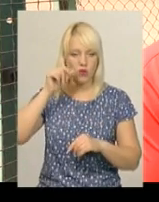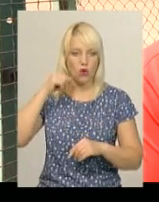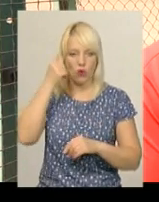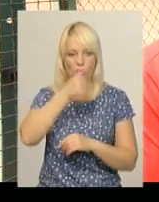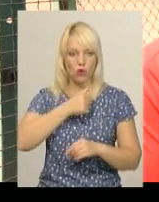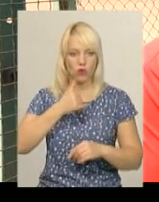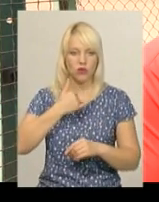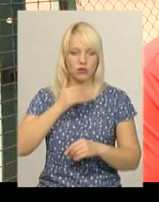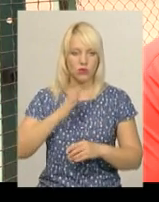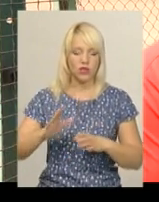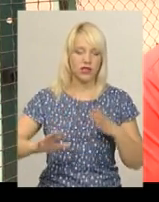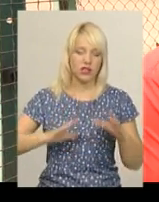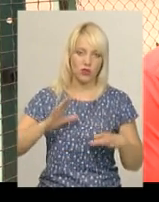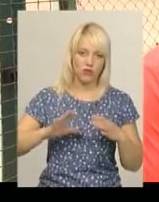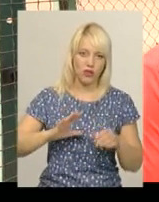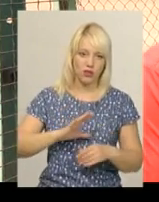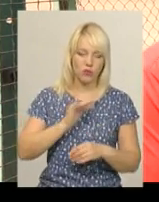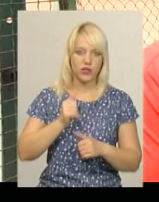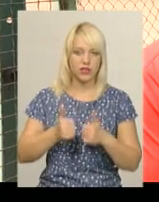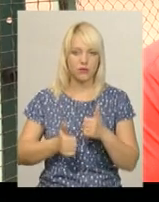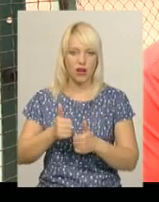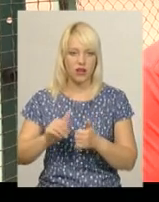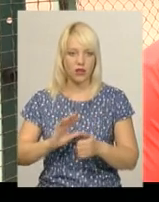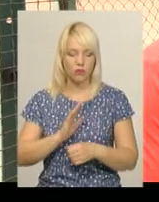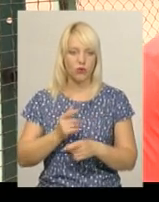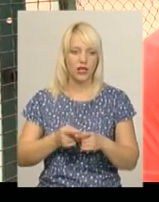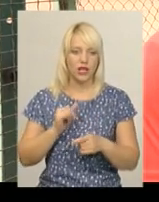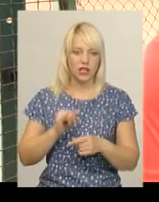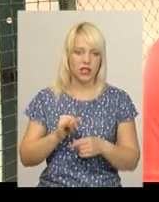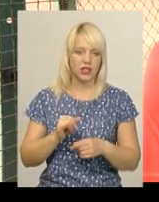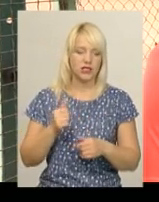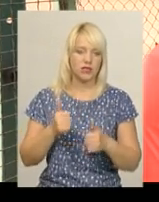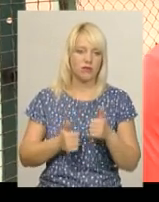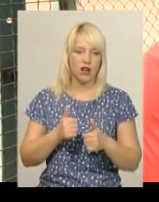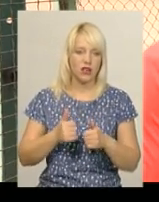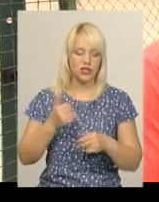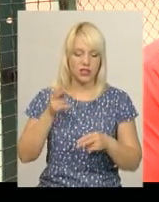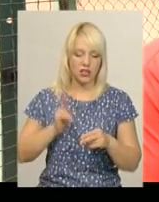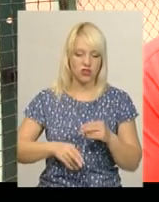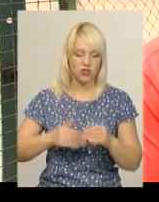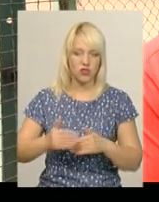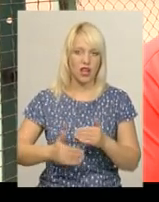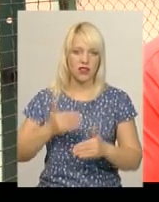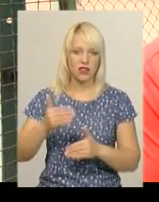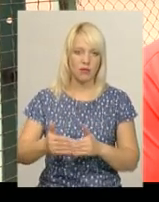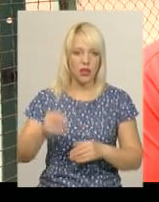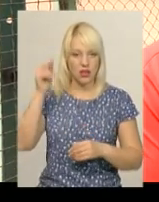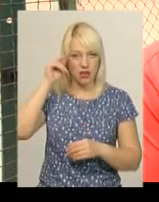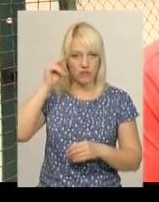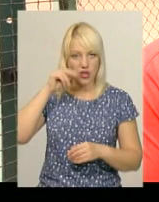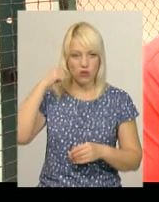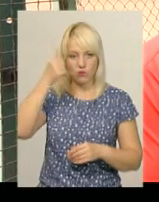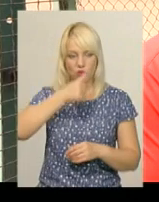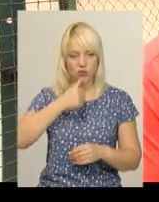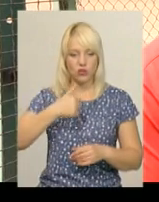У нас було і тренування, і змагання було. Оці змагання, закінчивши етап в навчальному році,